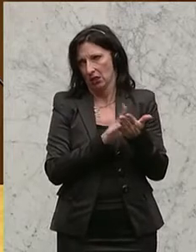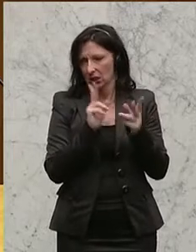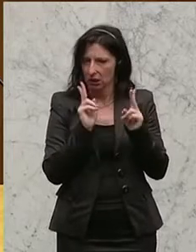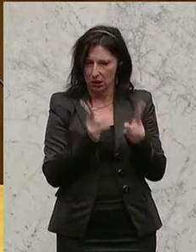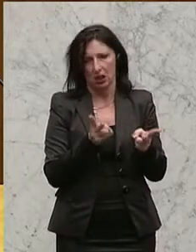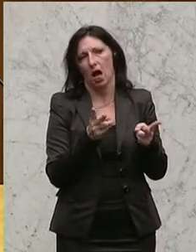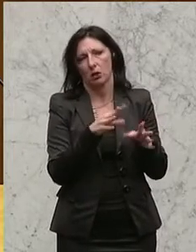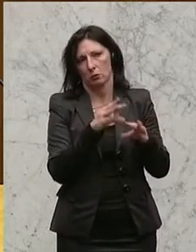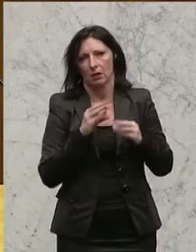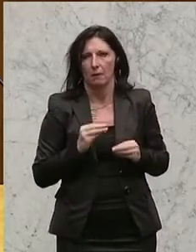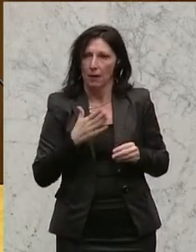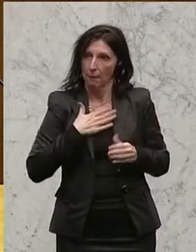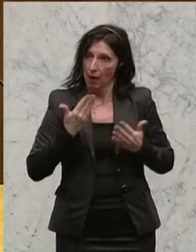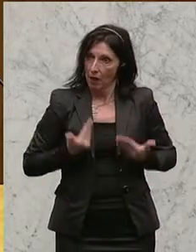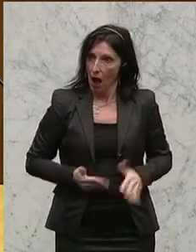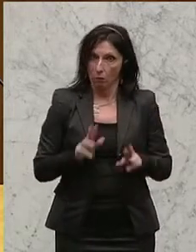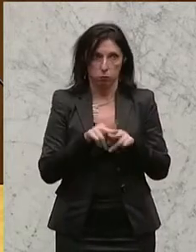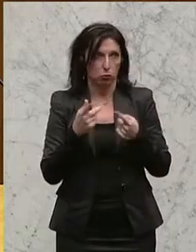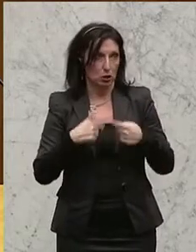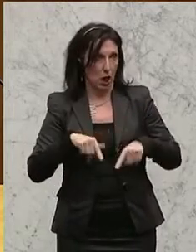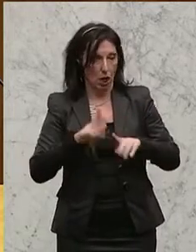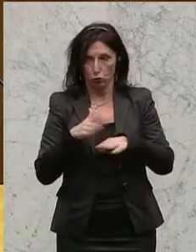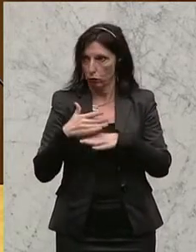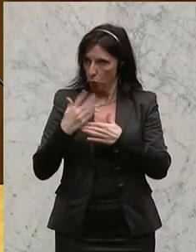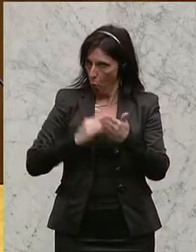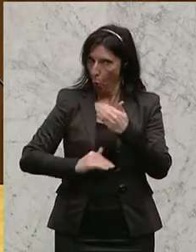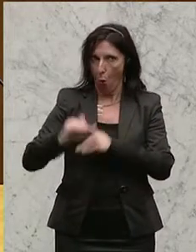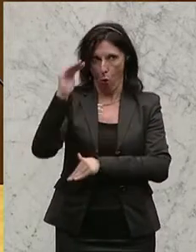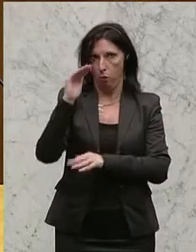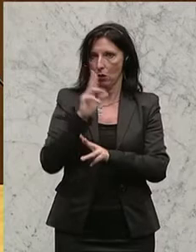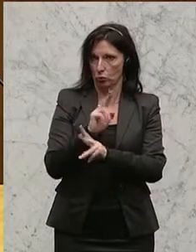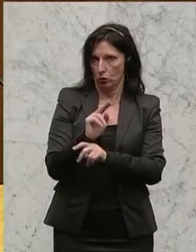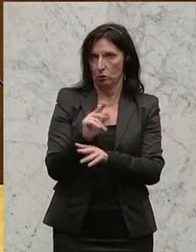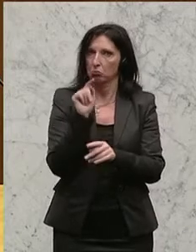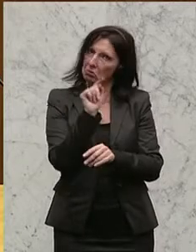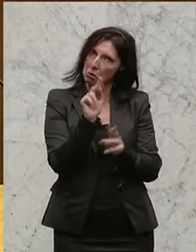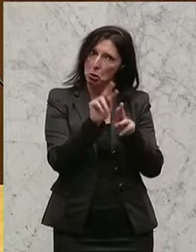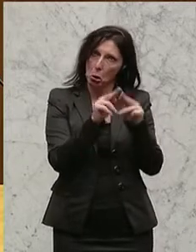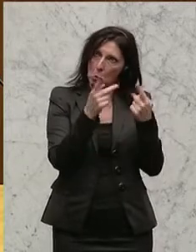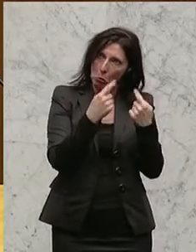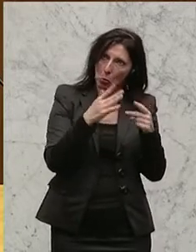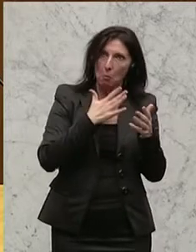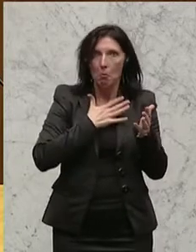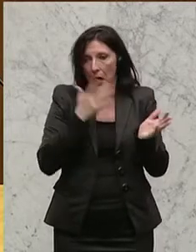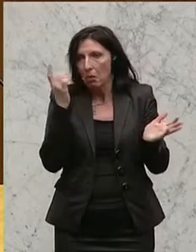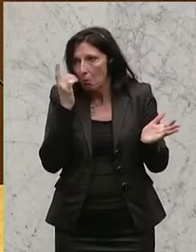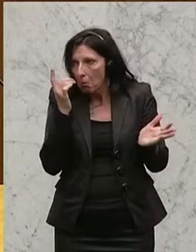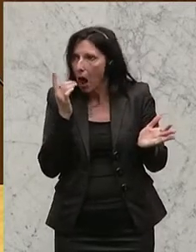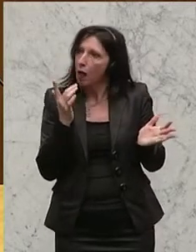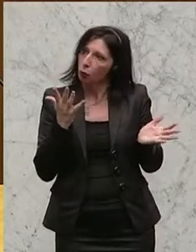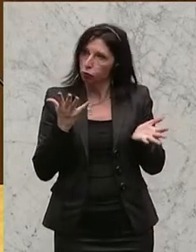Wenn ich mein Heimatbundesland Oberösterreich hernehme, und dieses Bundesland ist aus meiner Sicht durchaus ordentlich geführt,